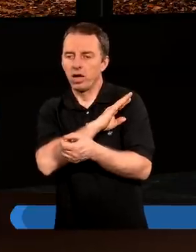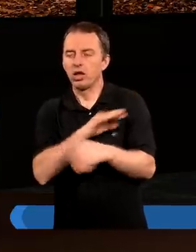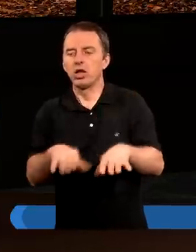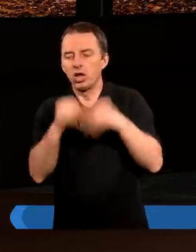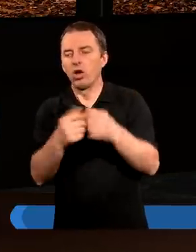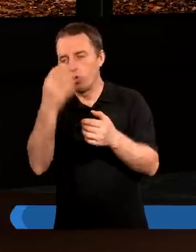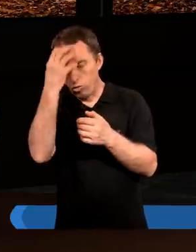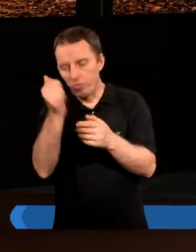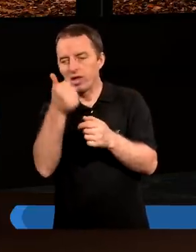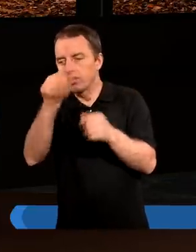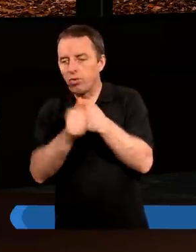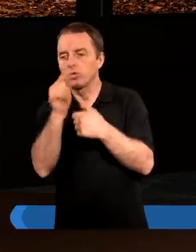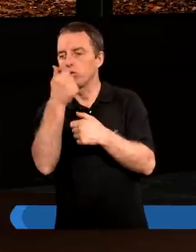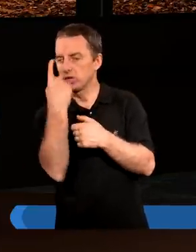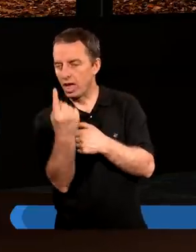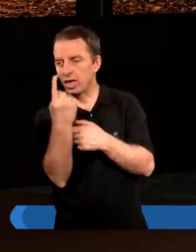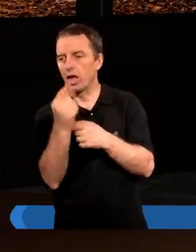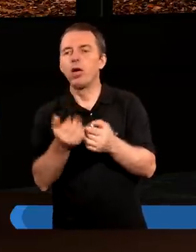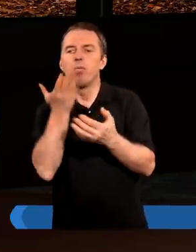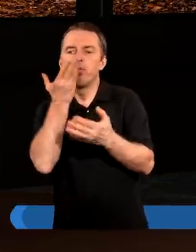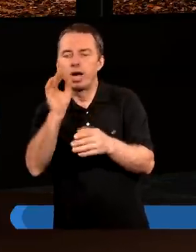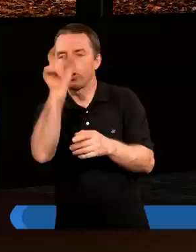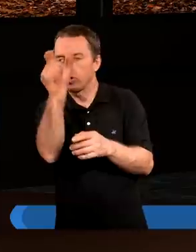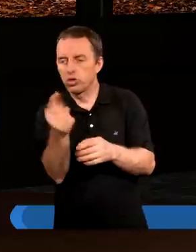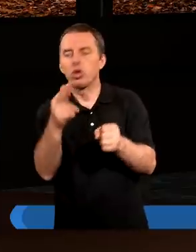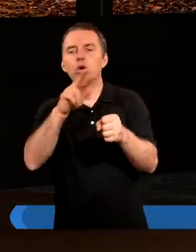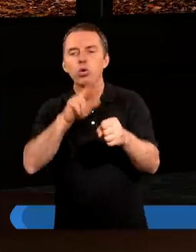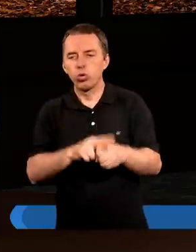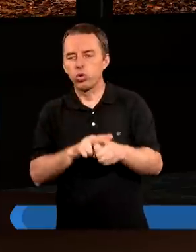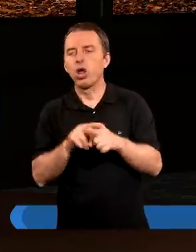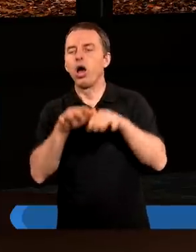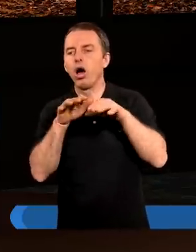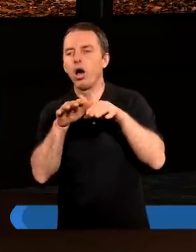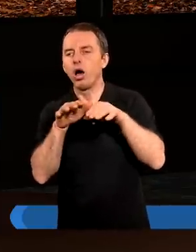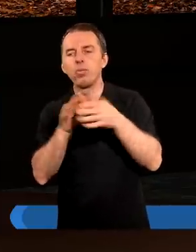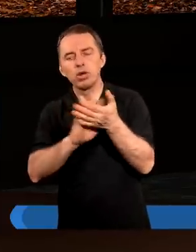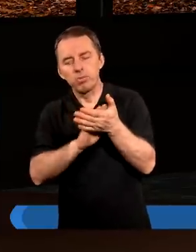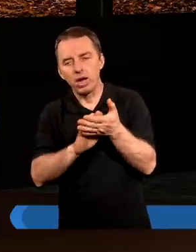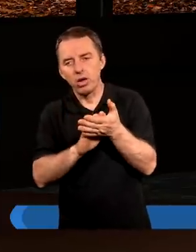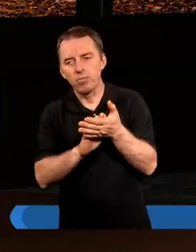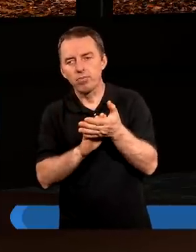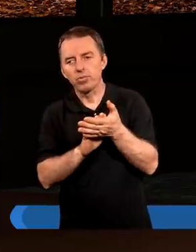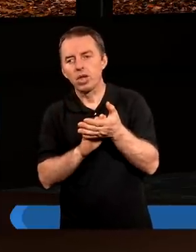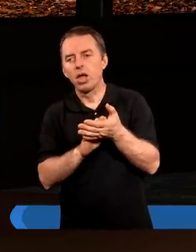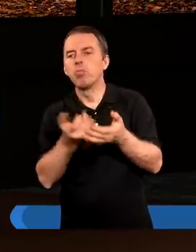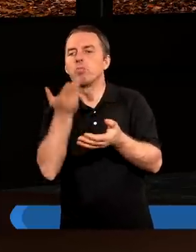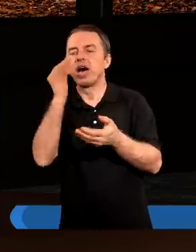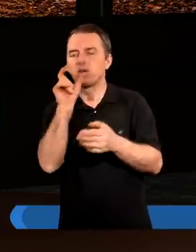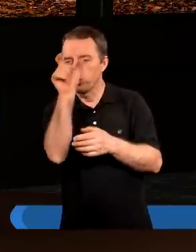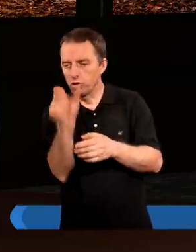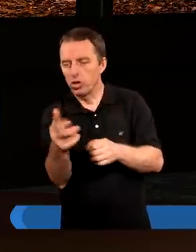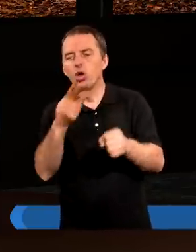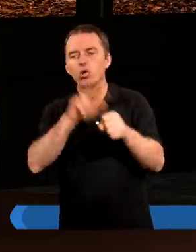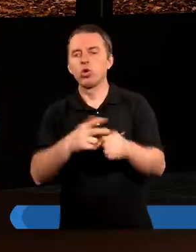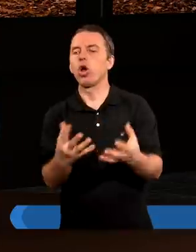królować z powodu tego jednego, to o wiele bardziej ci, którzy obfito, przepraszam, o wiele bardziej